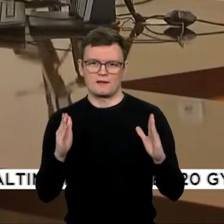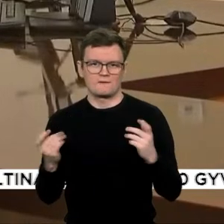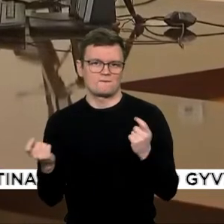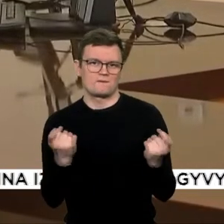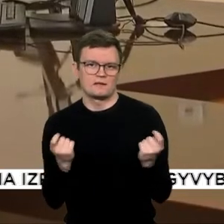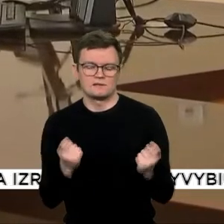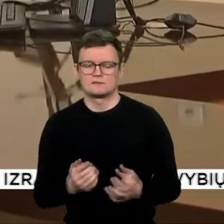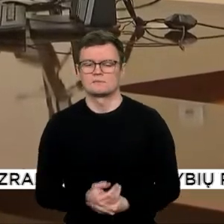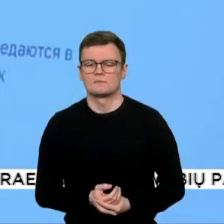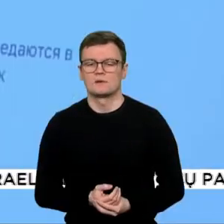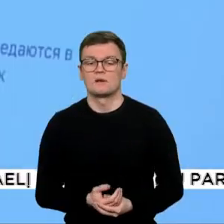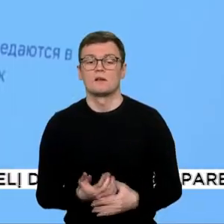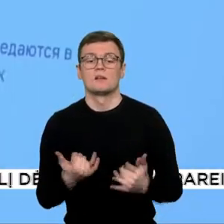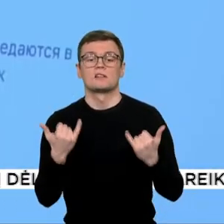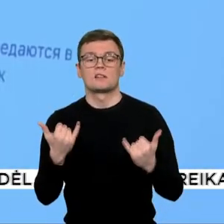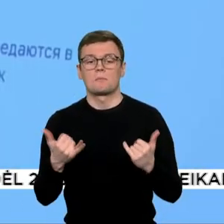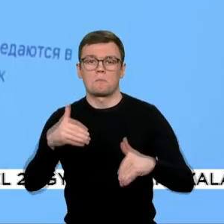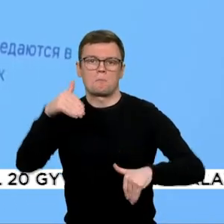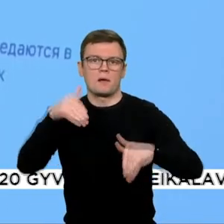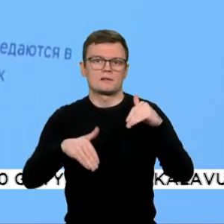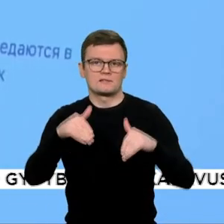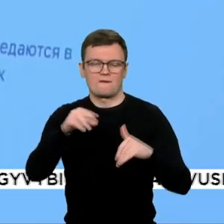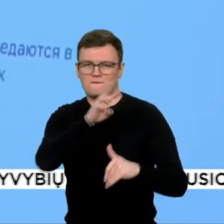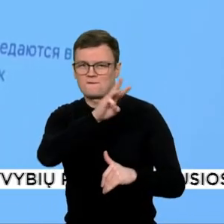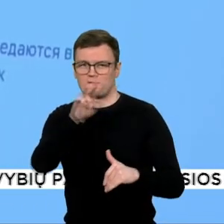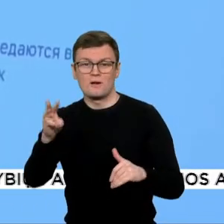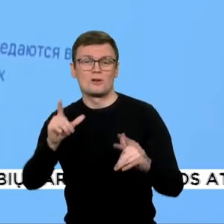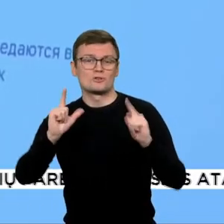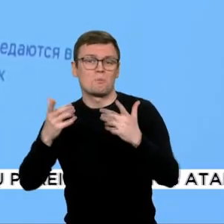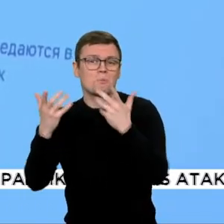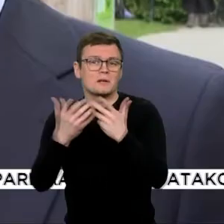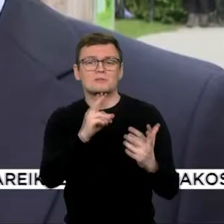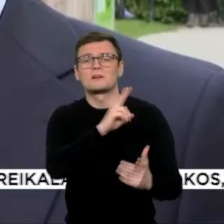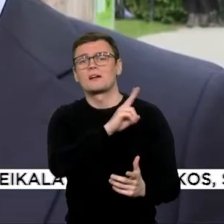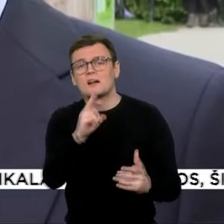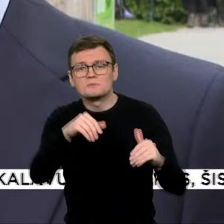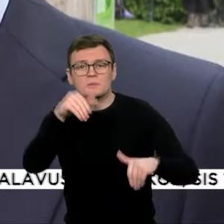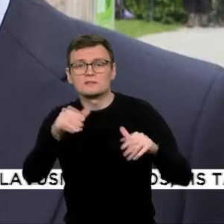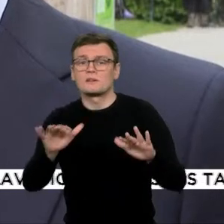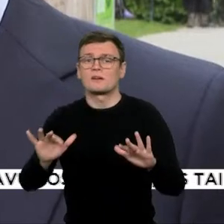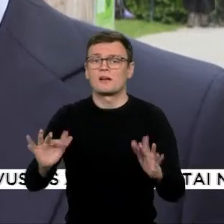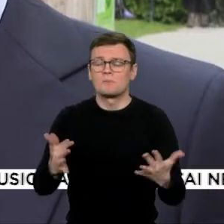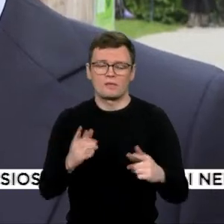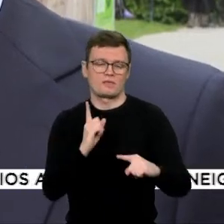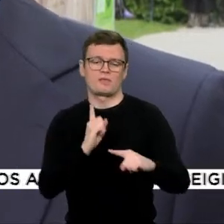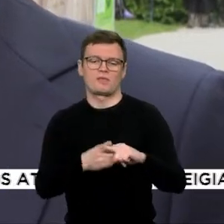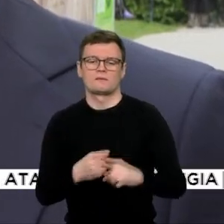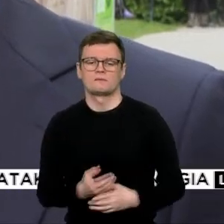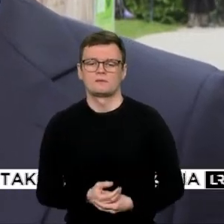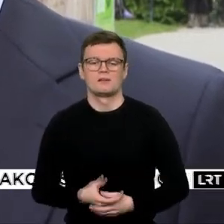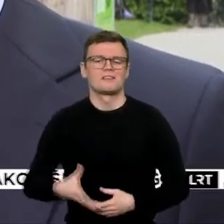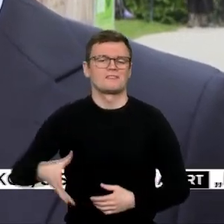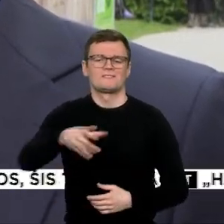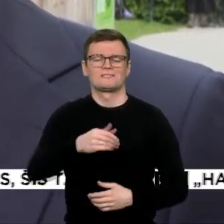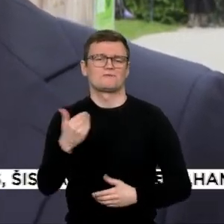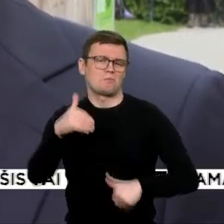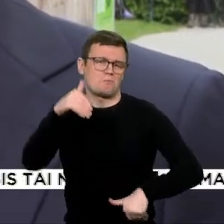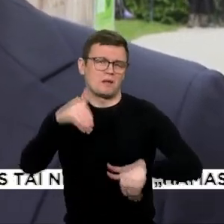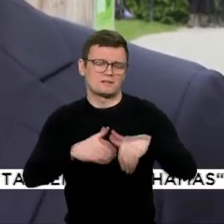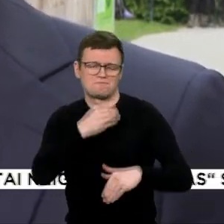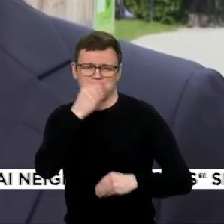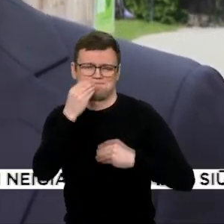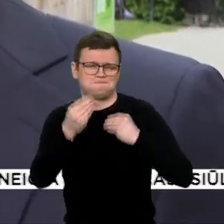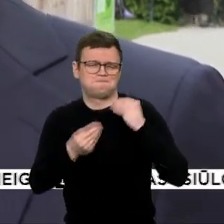elektroninis, taip iš vis niekas nesuskaičiuos, nei kas balsavo, nei už ką. Visas reikalas yra farsas nuo viršaus iki